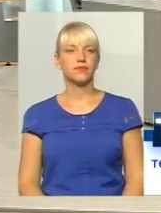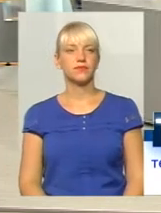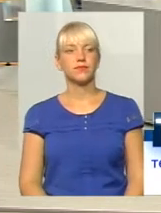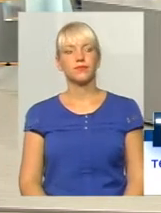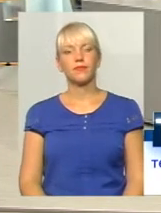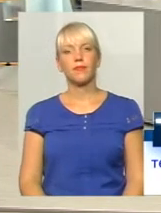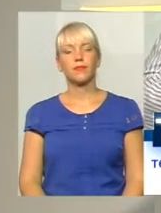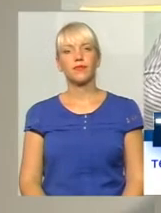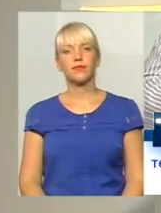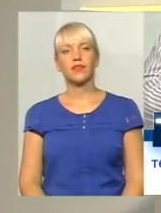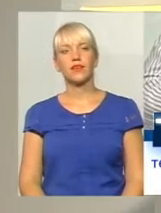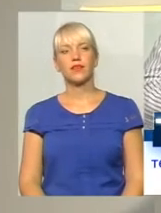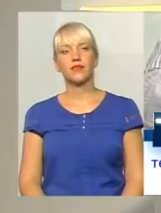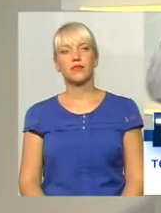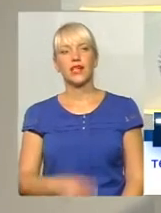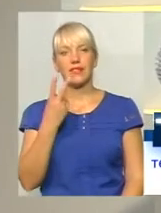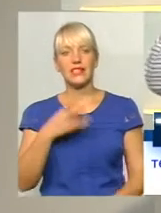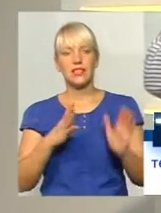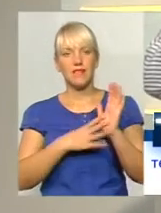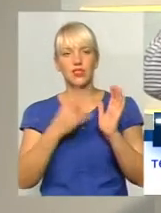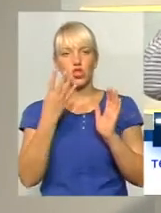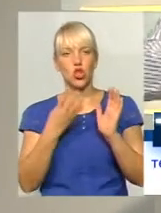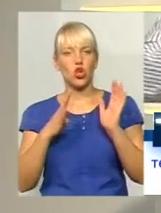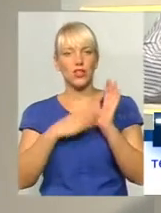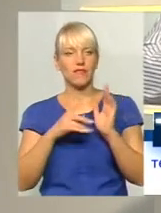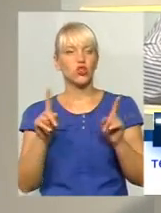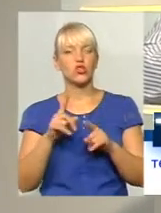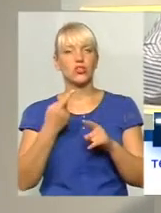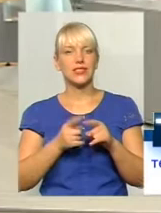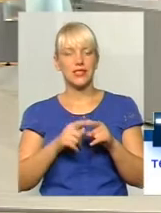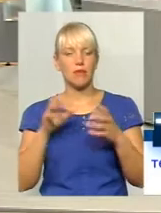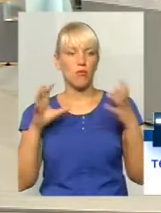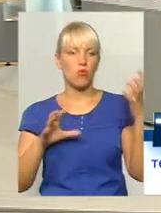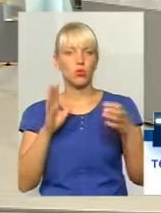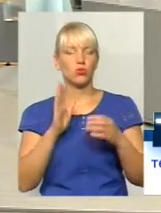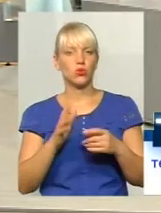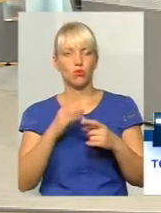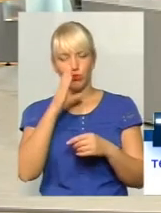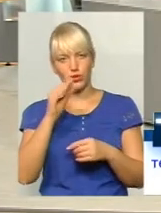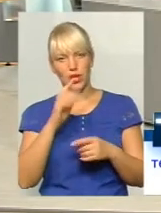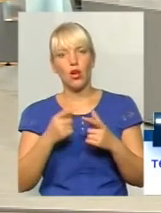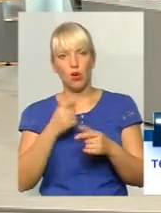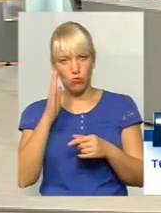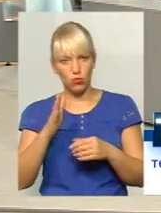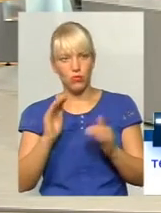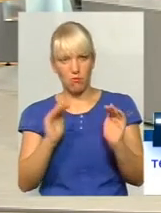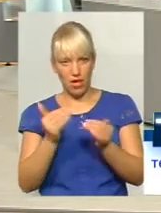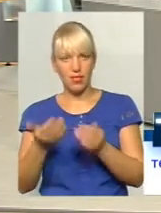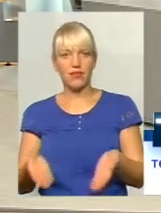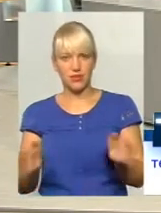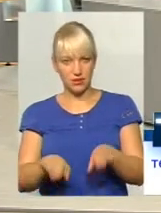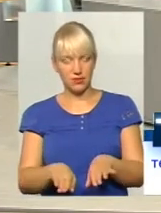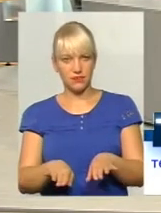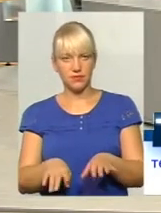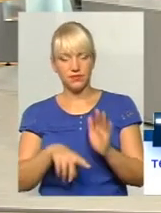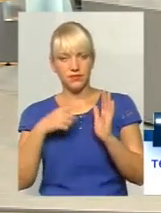Дякую, Сергій Валерій, що по 29-му і 49-му, що з ними буде? Будуть, я так розумію, маленькі будуть? Річ